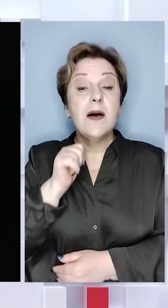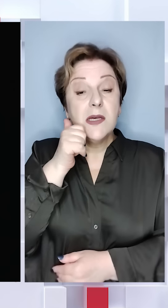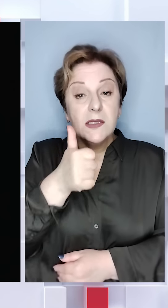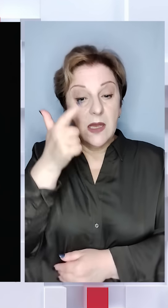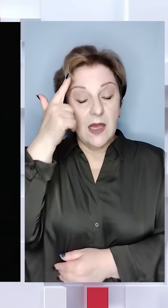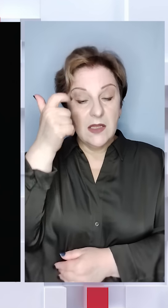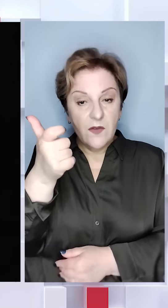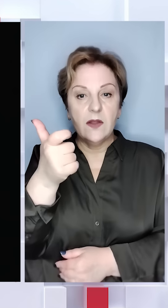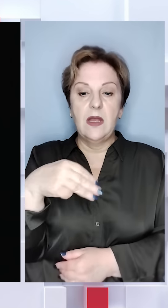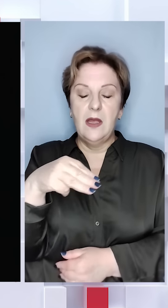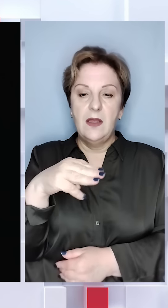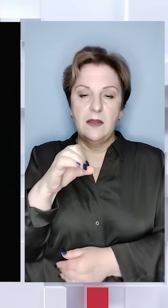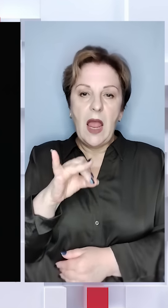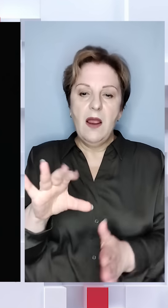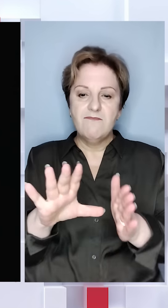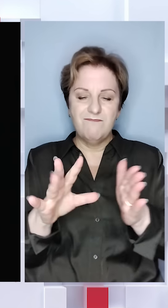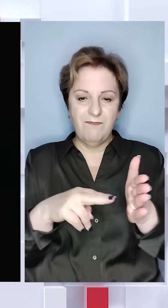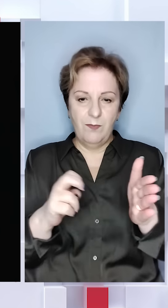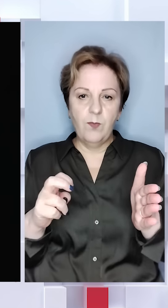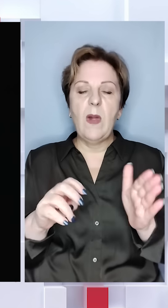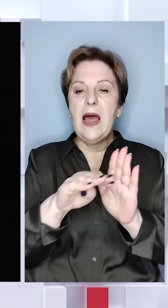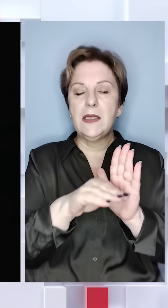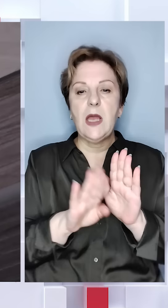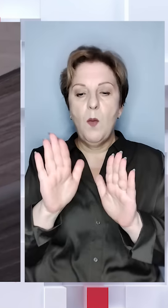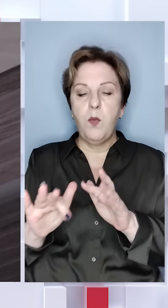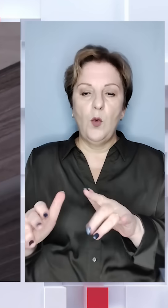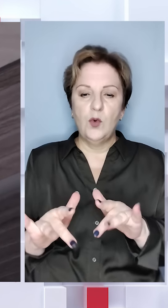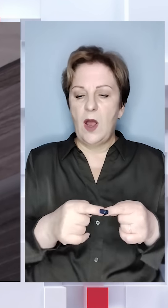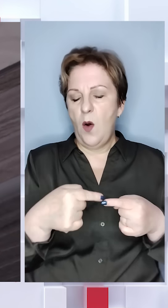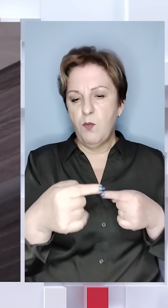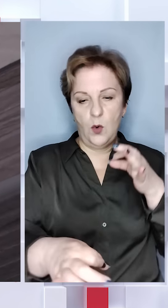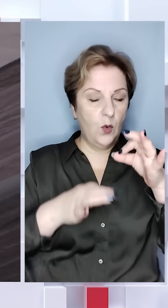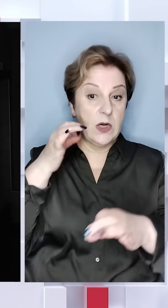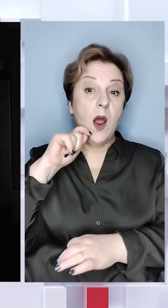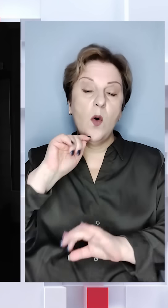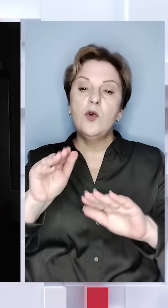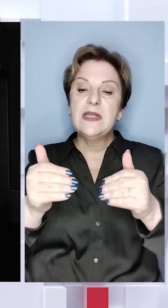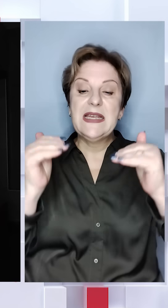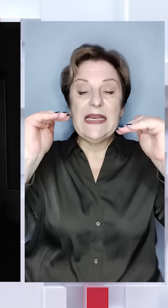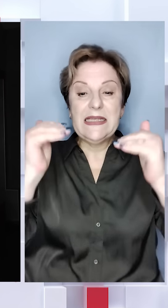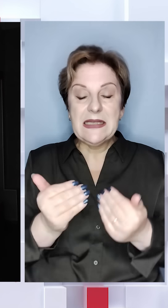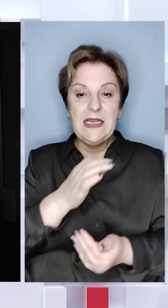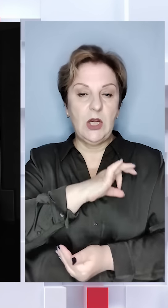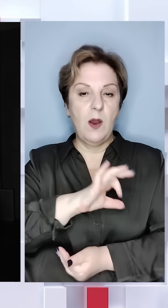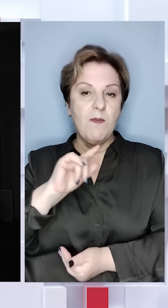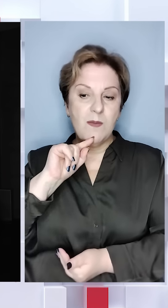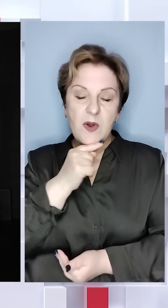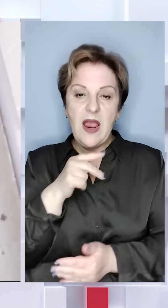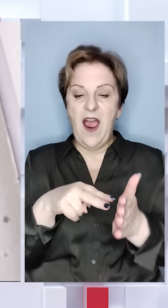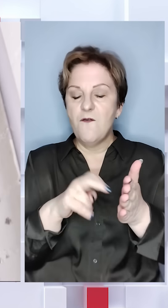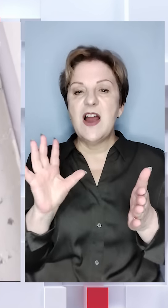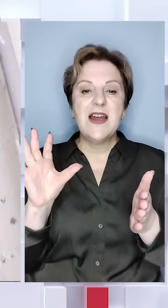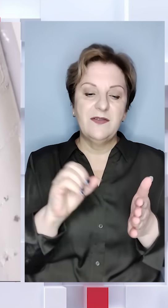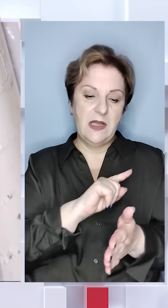Завтра, за даними ДТЕК, знеструмлення за графіками діятимуть упродовж доби. Українців закликають знизити споживання і